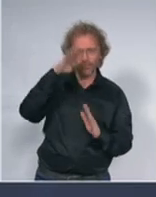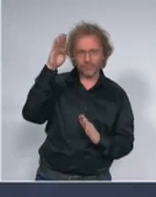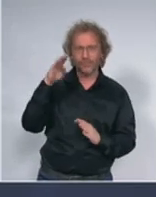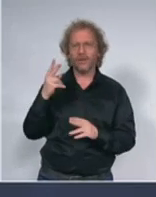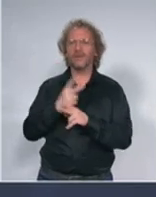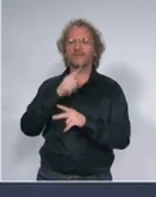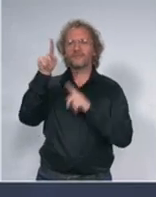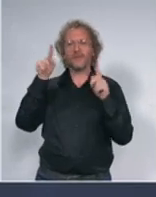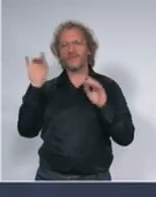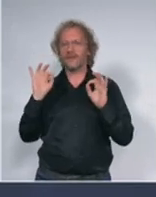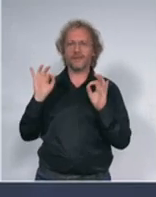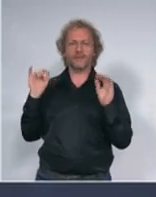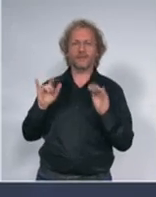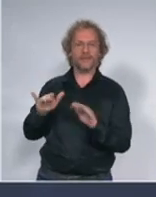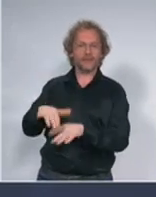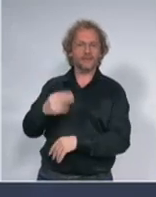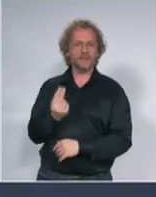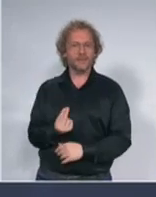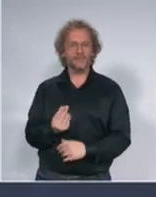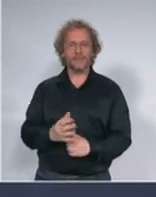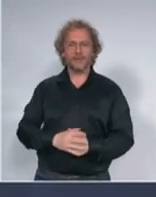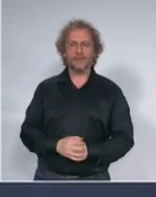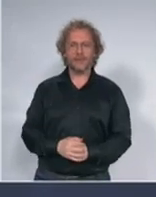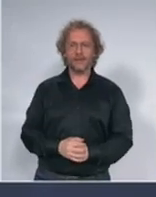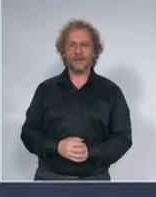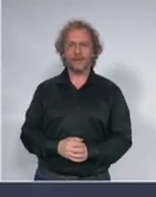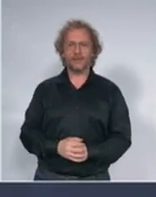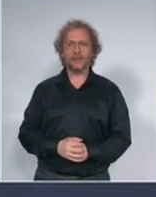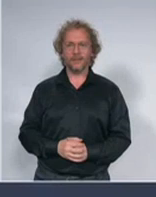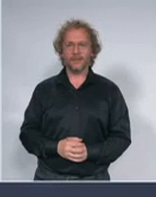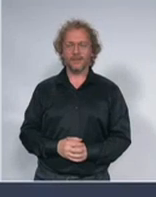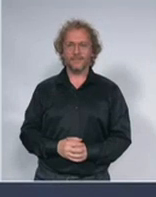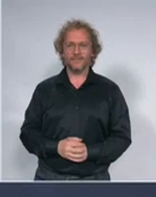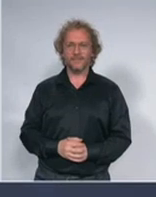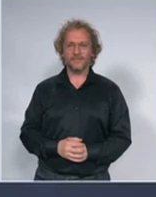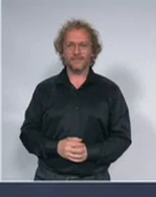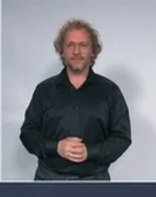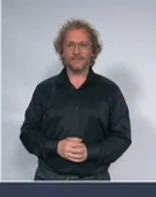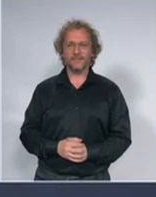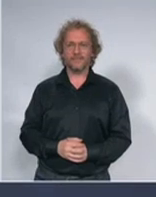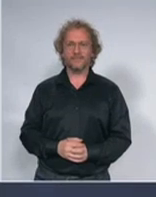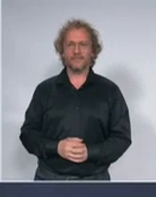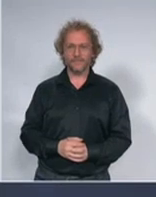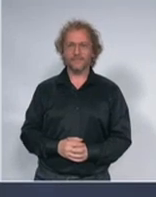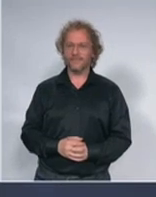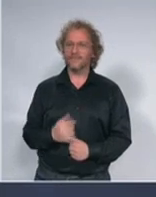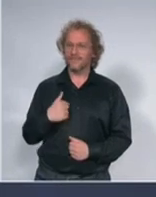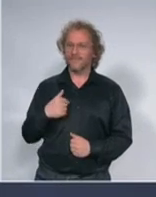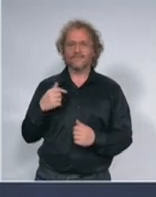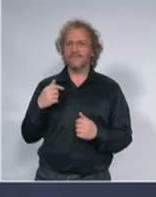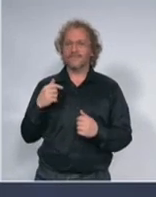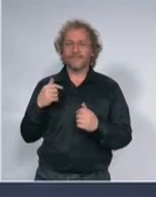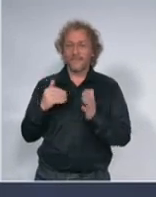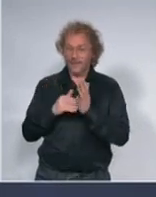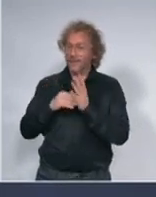dolaze ovde i mi ih direktno stavljamo ili u apsolutnu samo